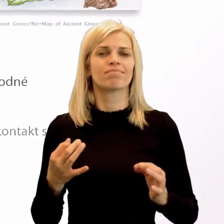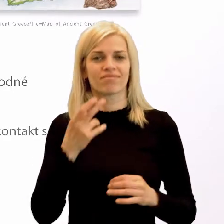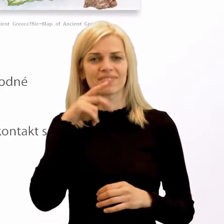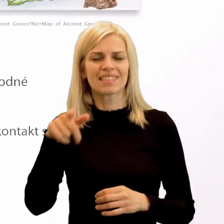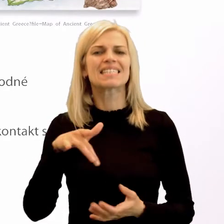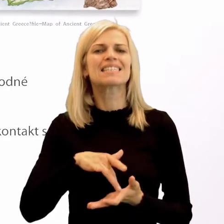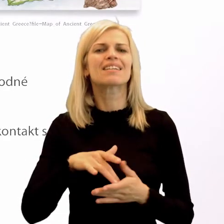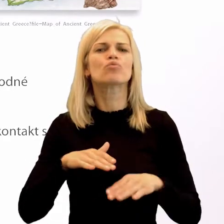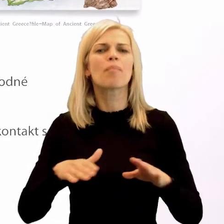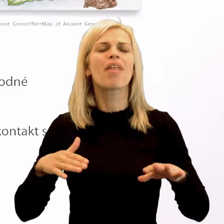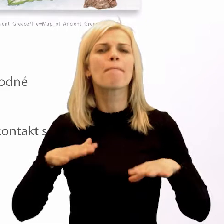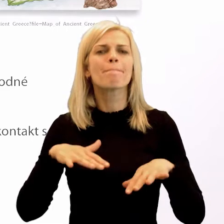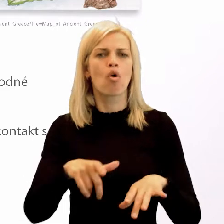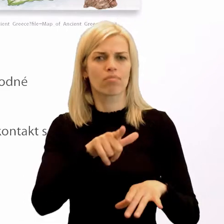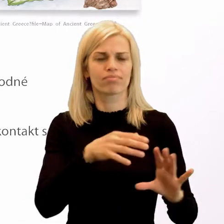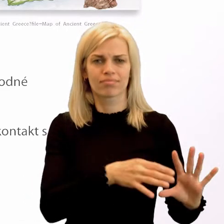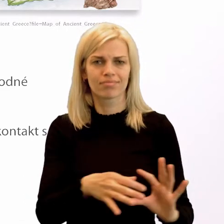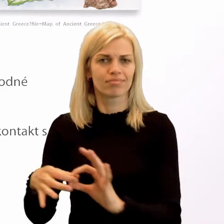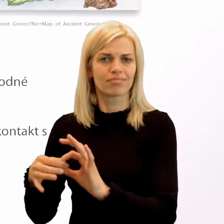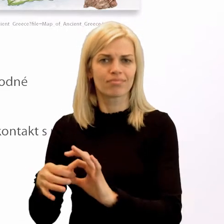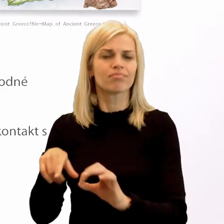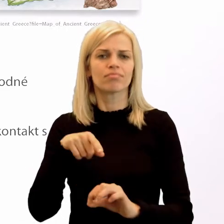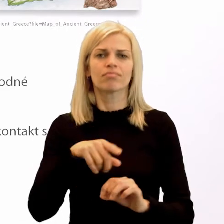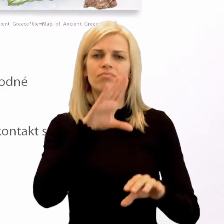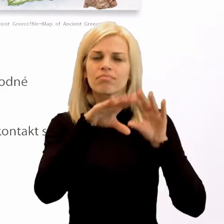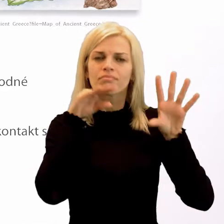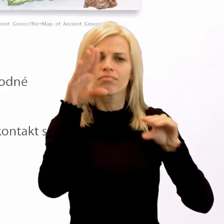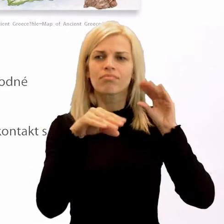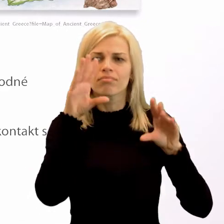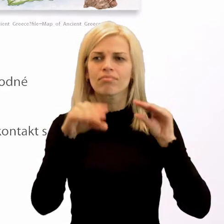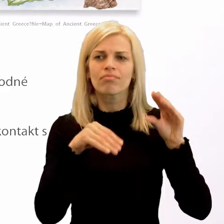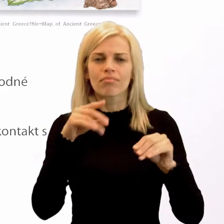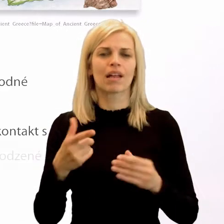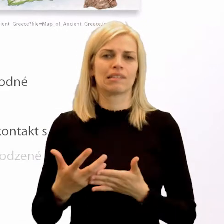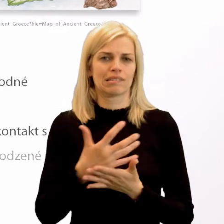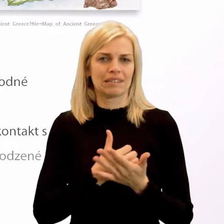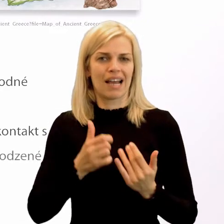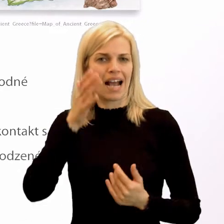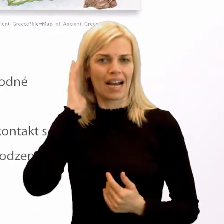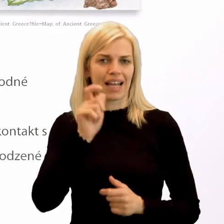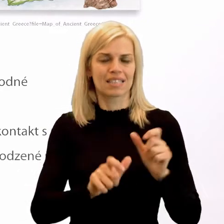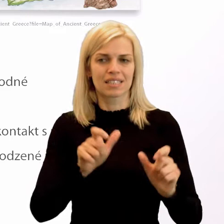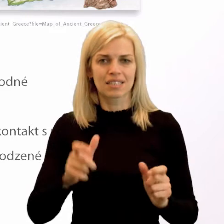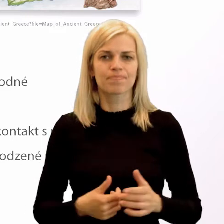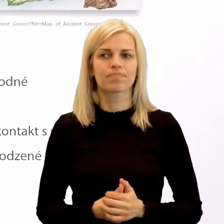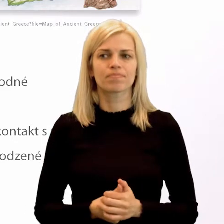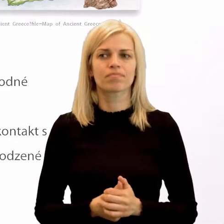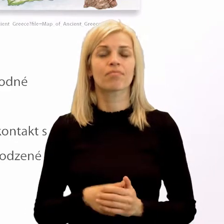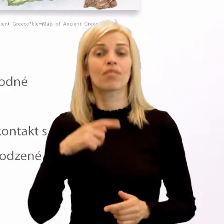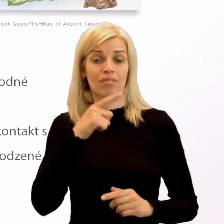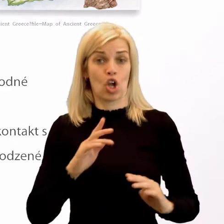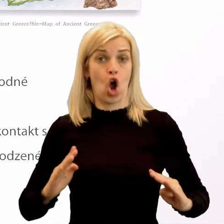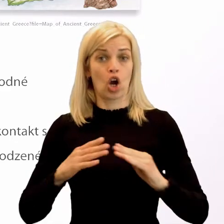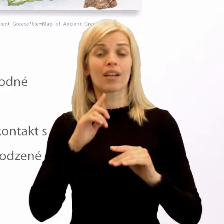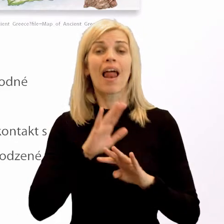stredozemné more. Odtiaľ prichádzali mnohé poznatky, ktoré Gréci u mne využili. A nie len to. Hory nie sú len